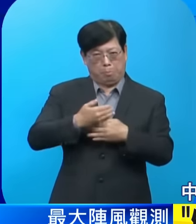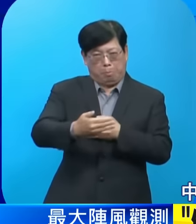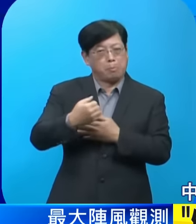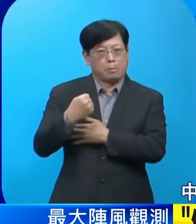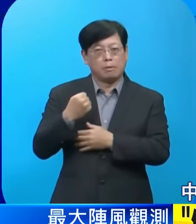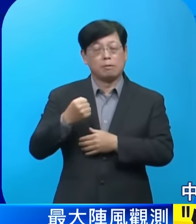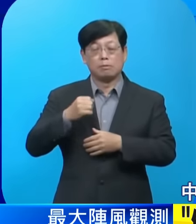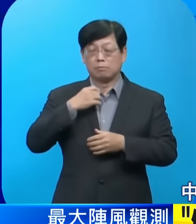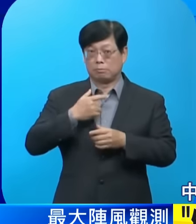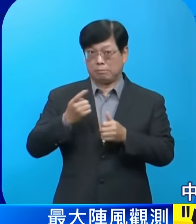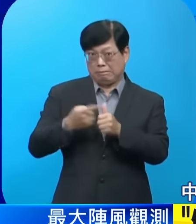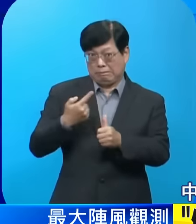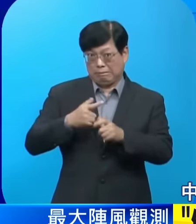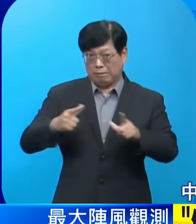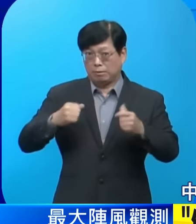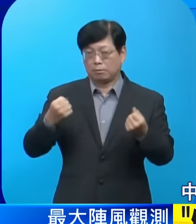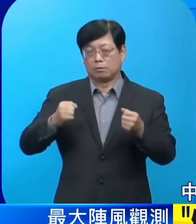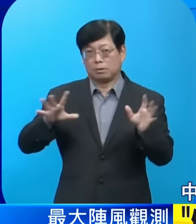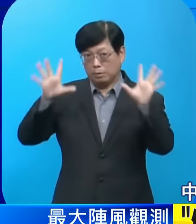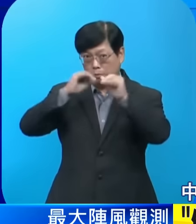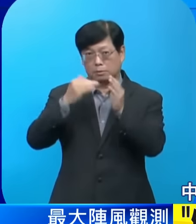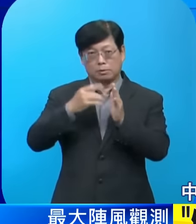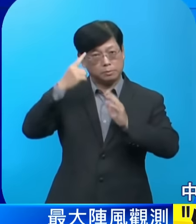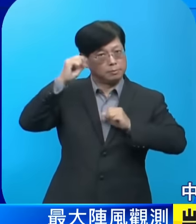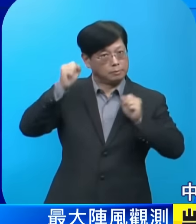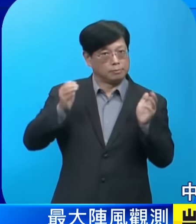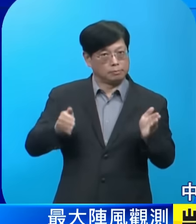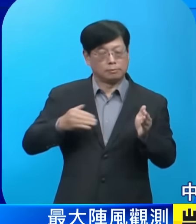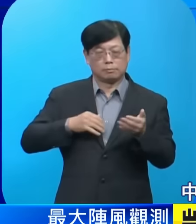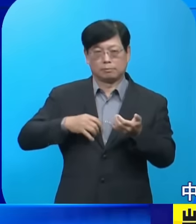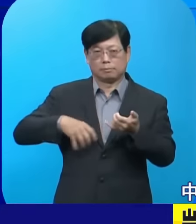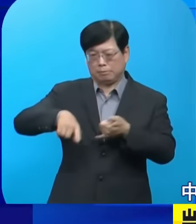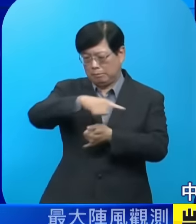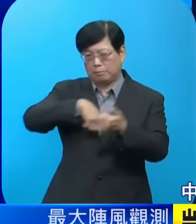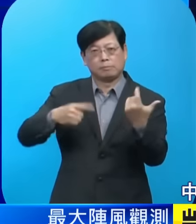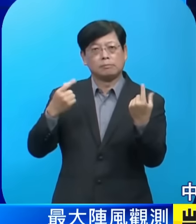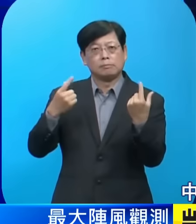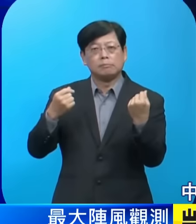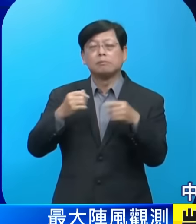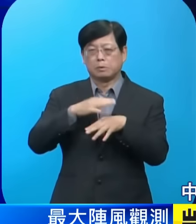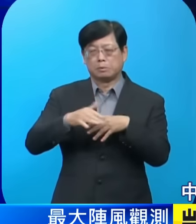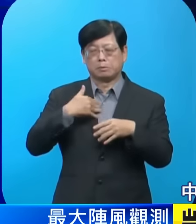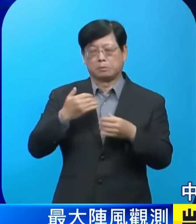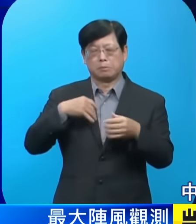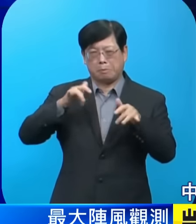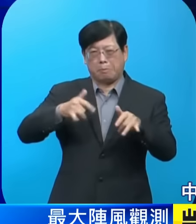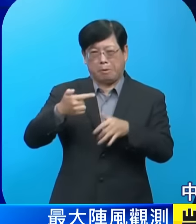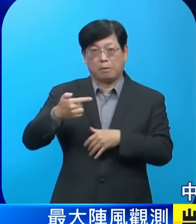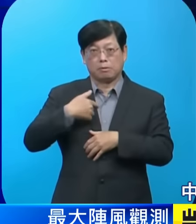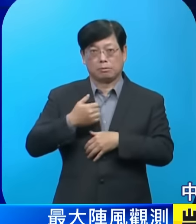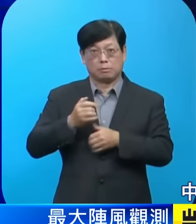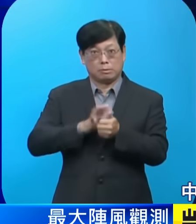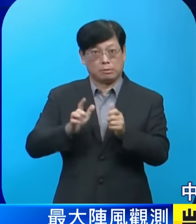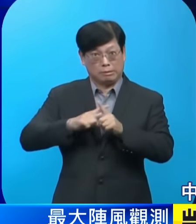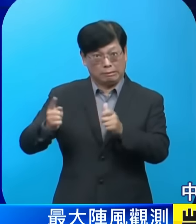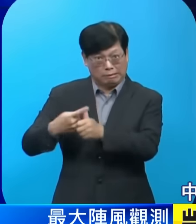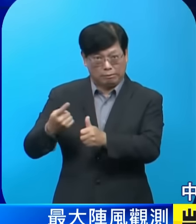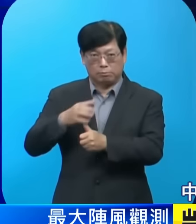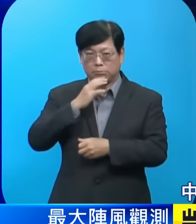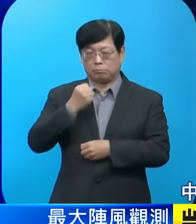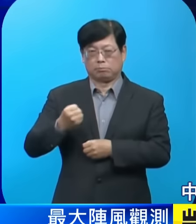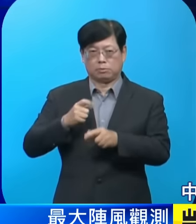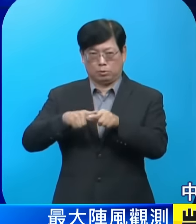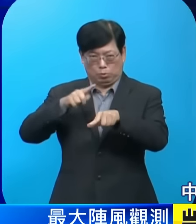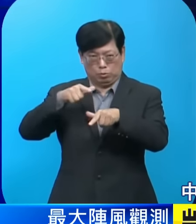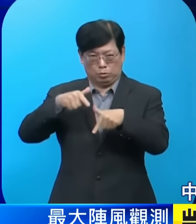預計風雨最大的時間是今天晚上到明天青城全台灣各地的風雨都比較劇烈衝擊最大的地方當然就是中